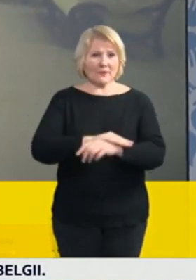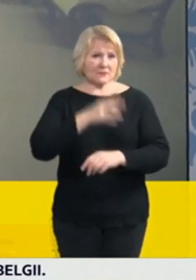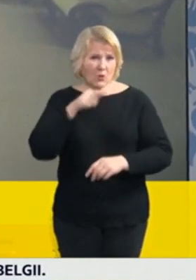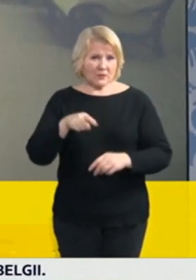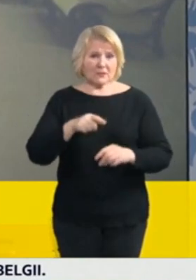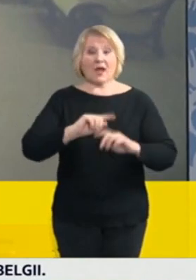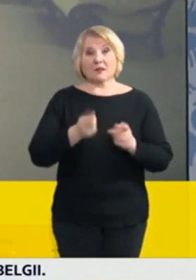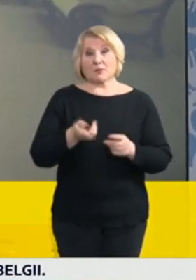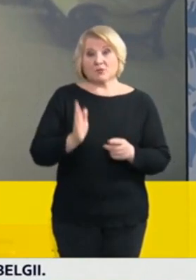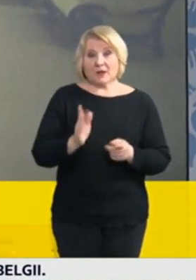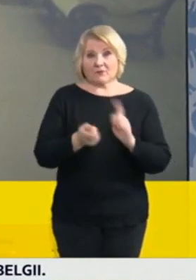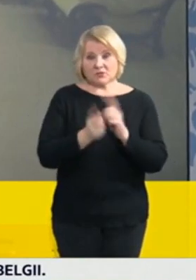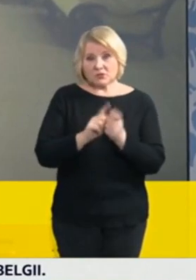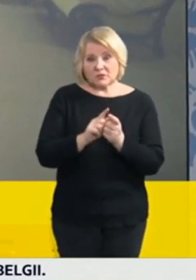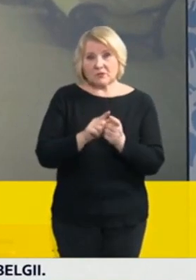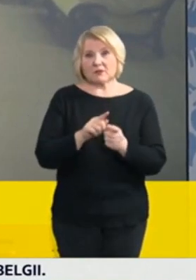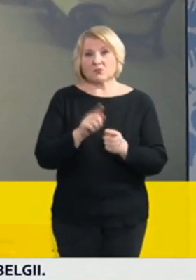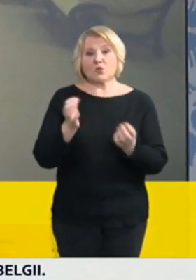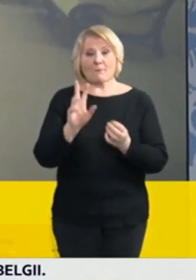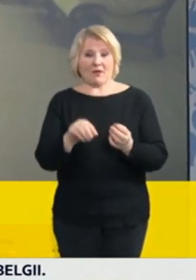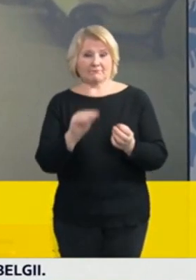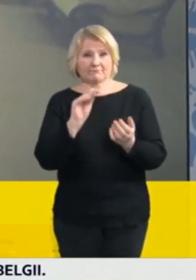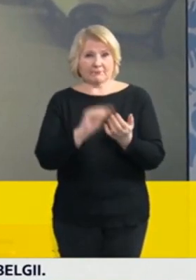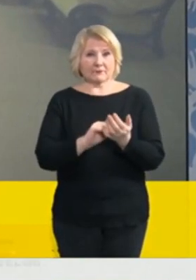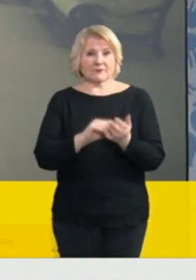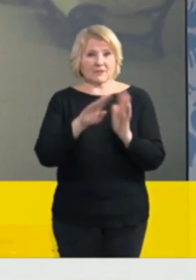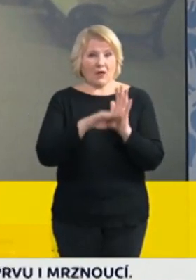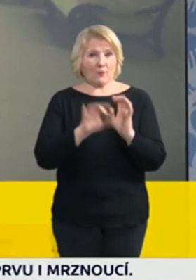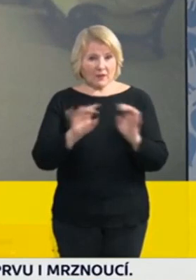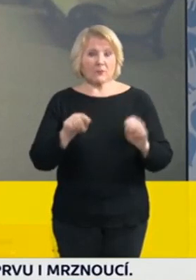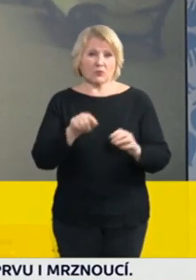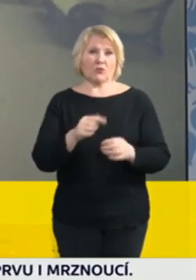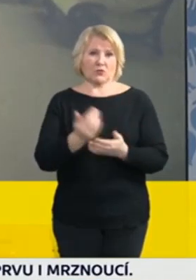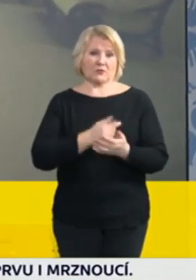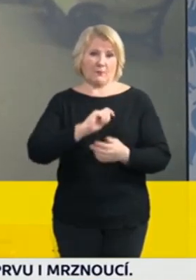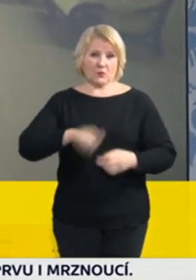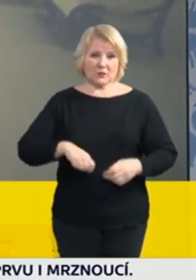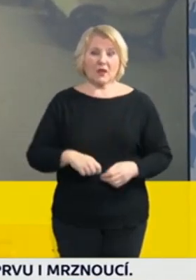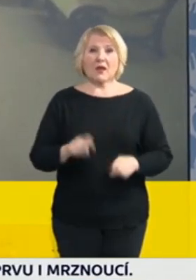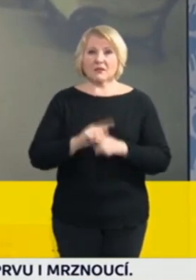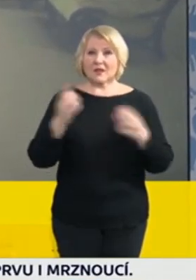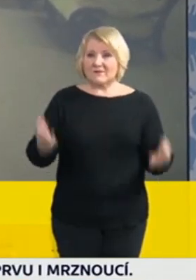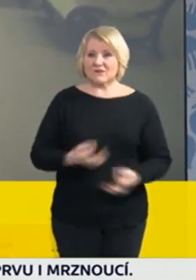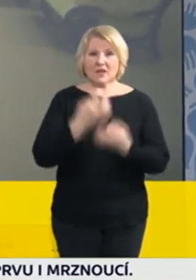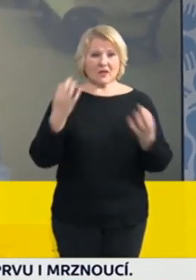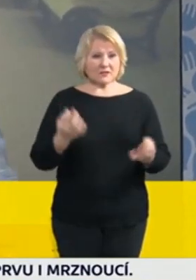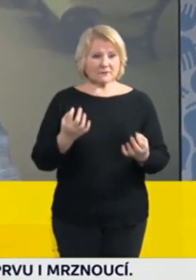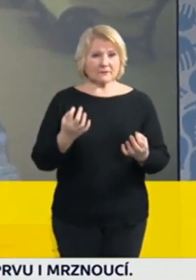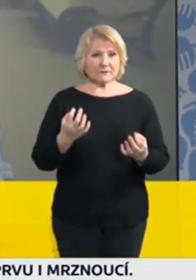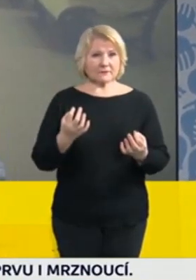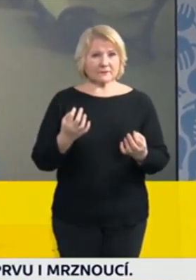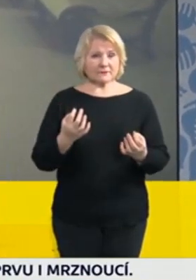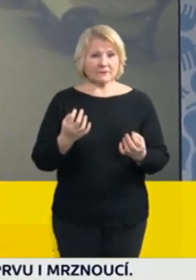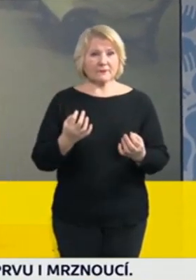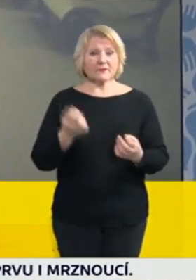řízení do výše, která je uvedena v pandemickém zákoně. A pokud se ptáte na hromadnou